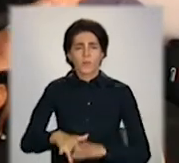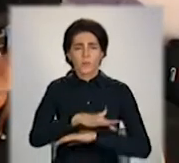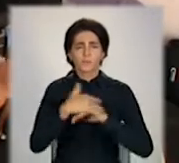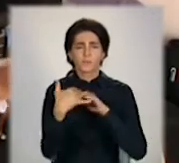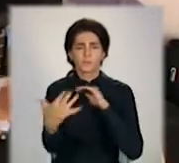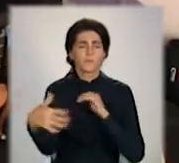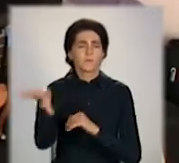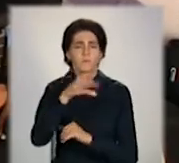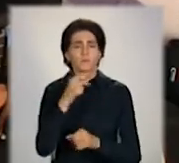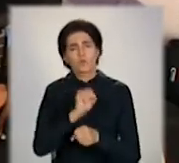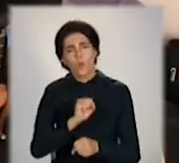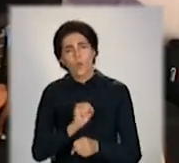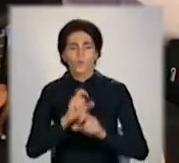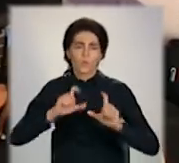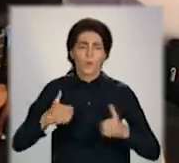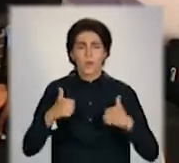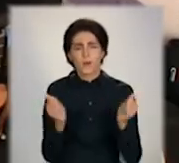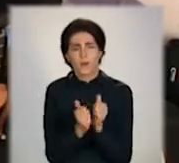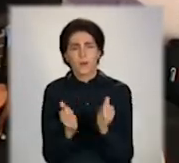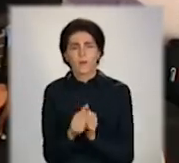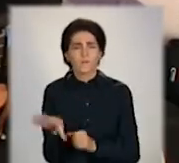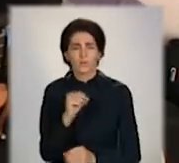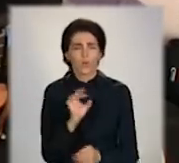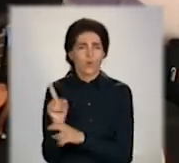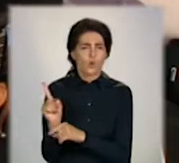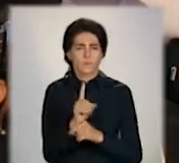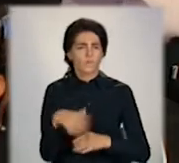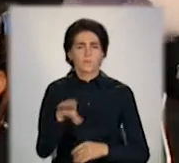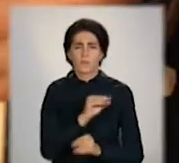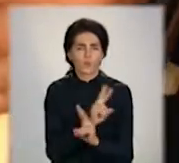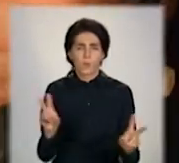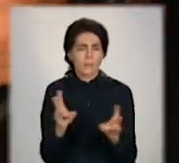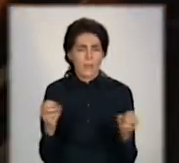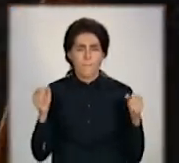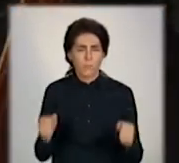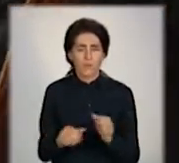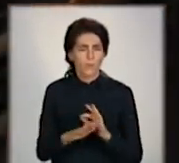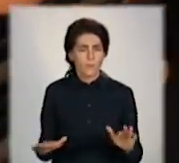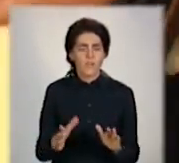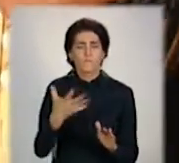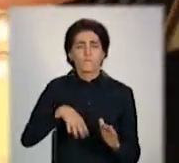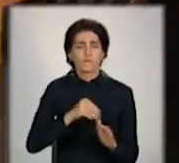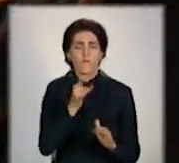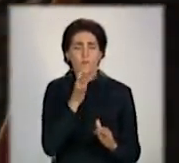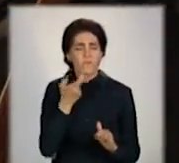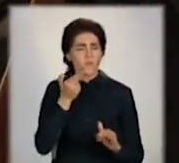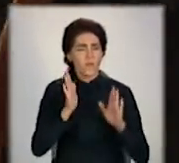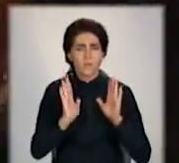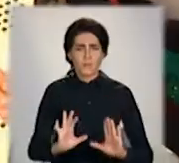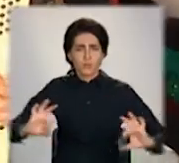вулиці, на остановці. Так що все нормально, ніхто нічого не боїться. Він все життя грає на музичних